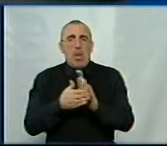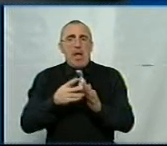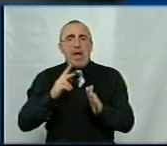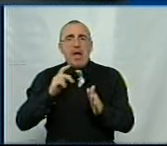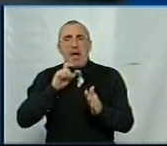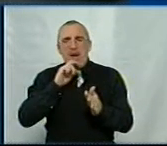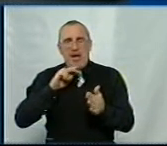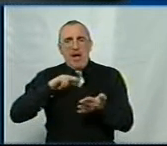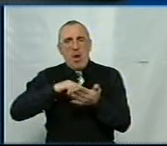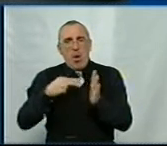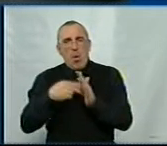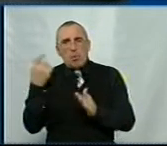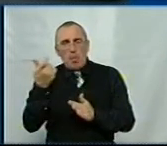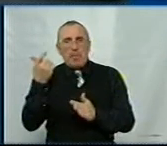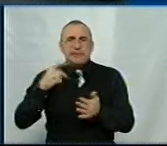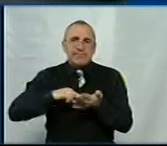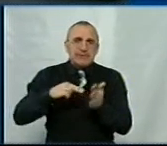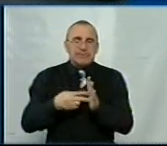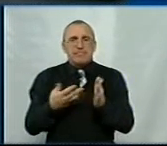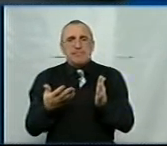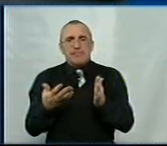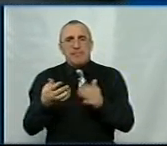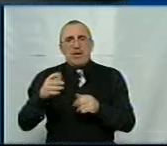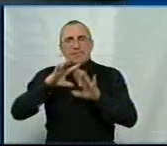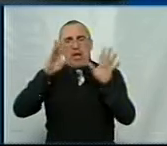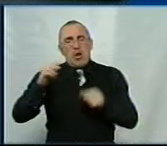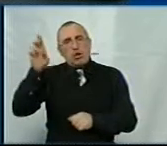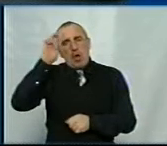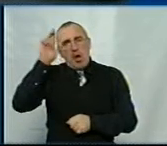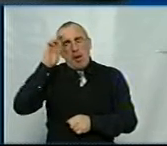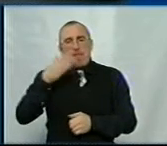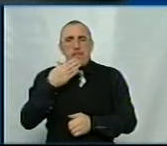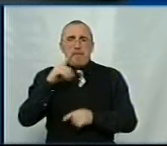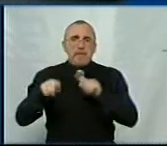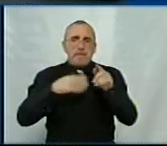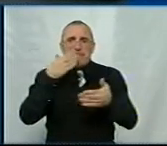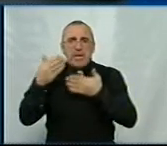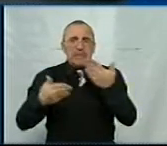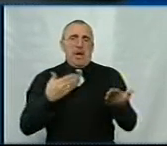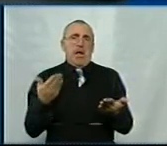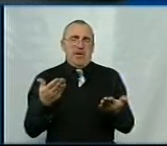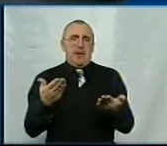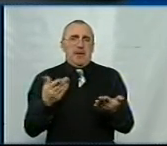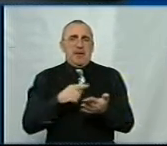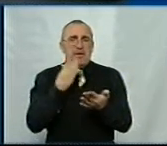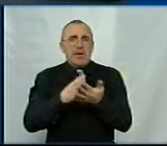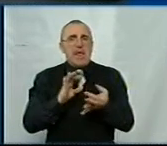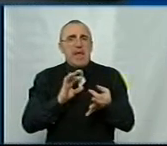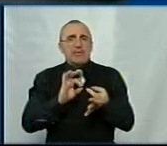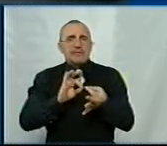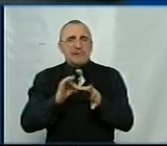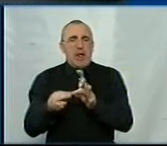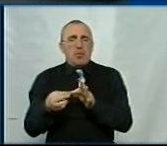і загальнодержавних питань, тому що ми ж є складовою